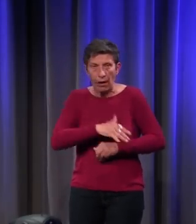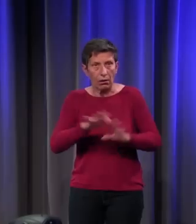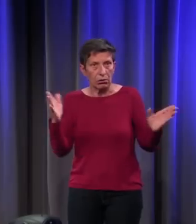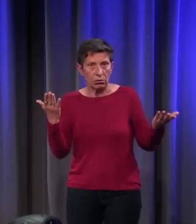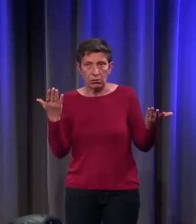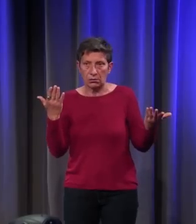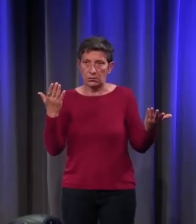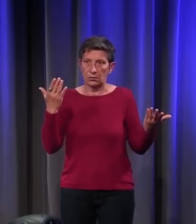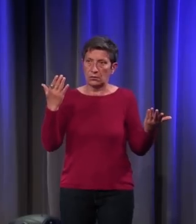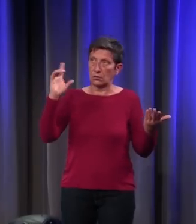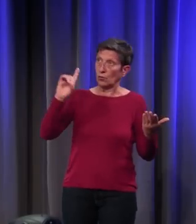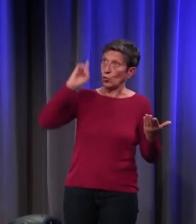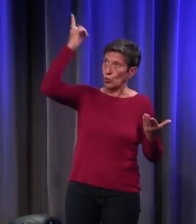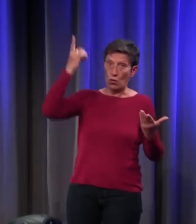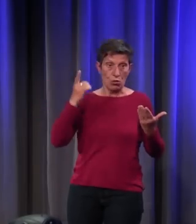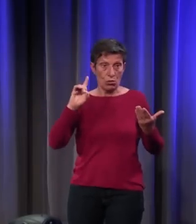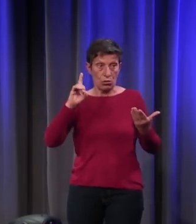souhaité par Dieu.